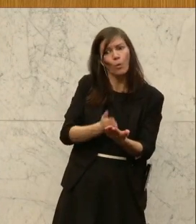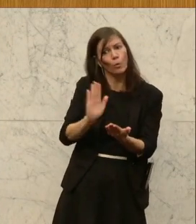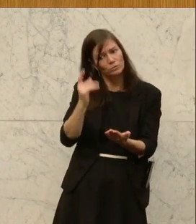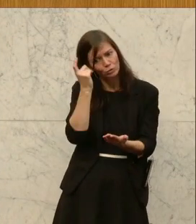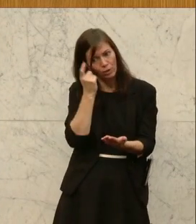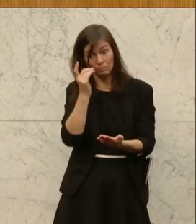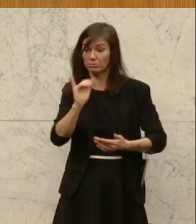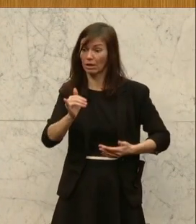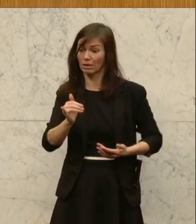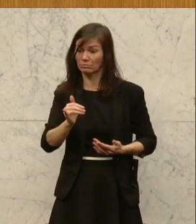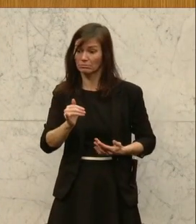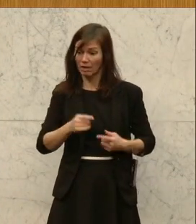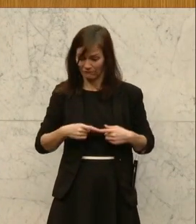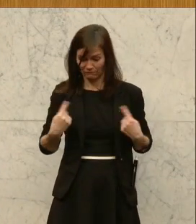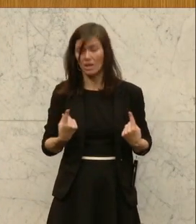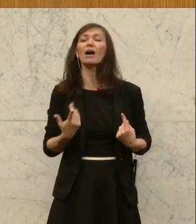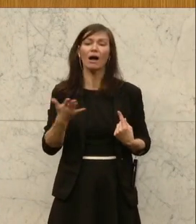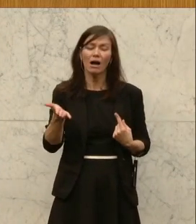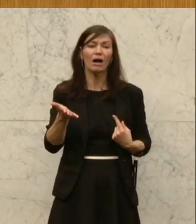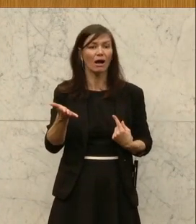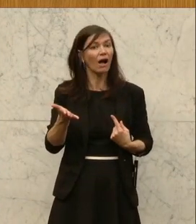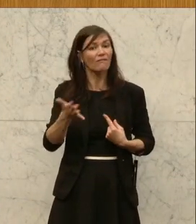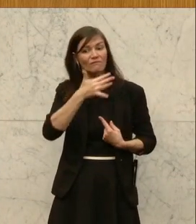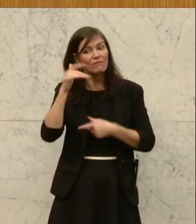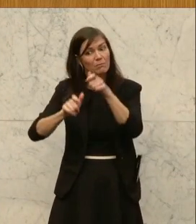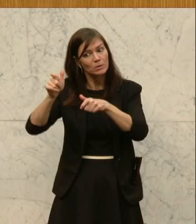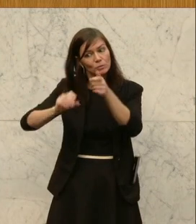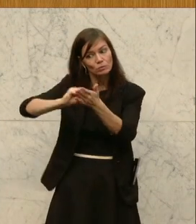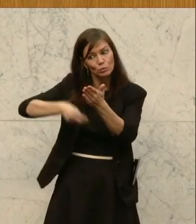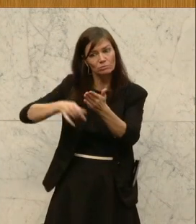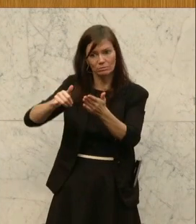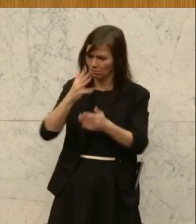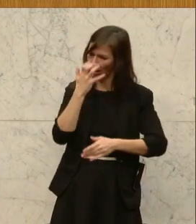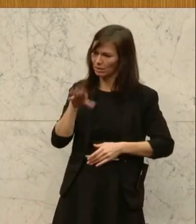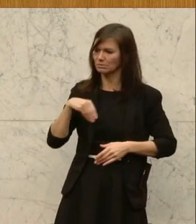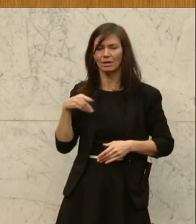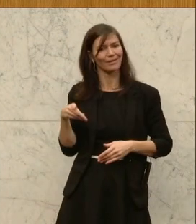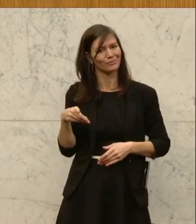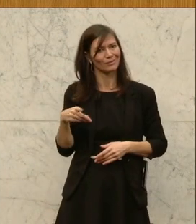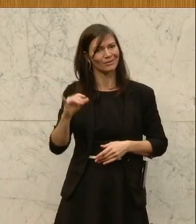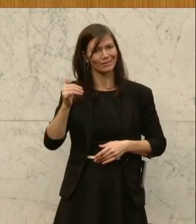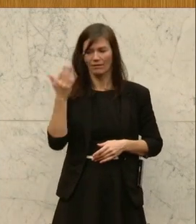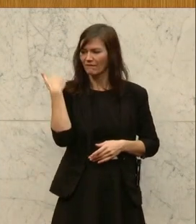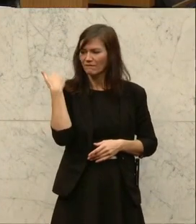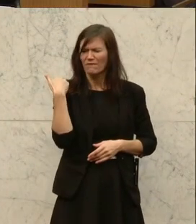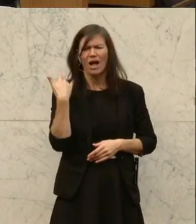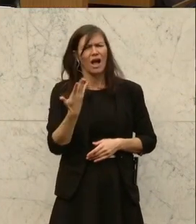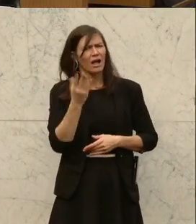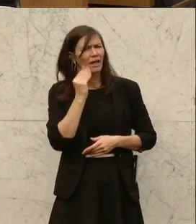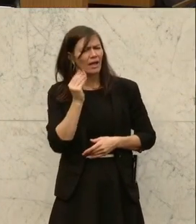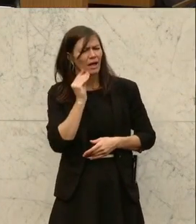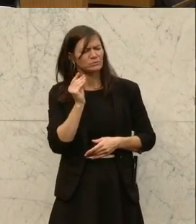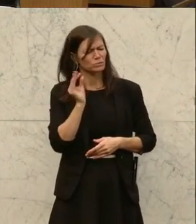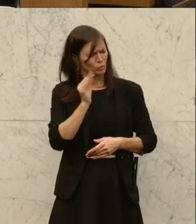nehmen die hohe Zahl der Unterstützerinnen schon ernst. Schließlich und endlich haben wir im Frühherbst oder im Sommer schon